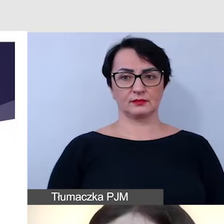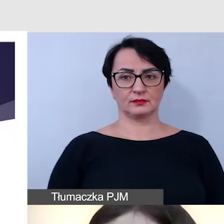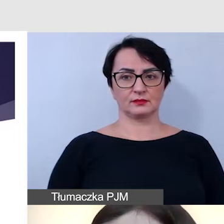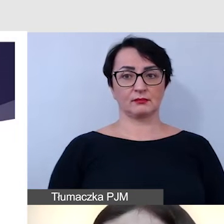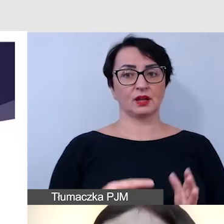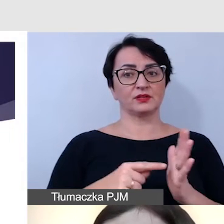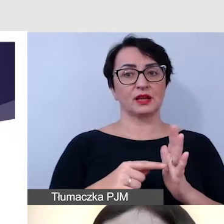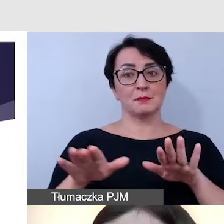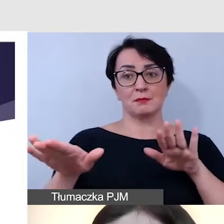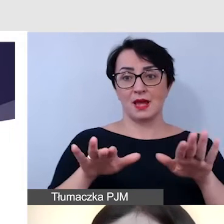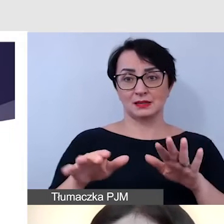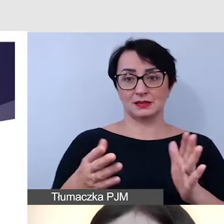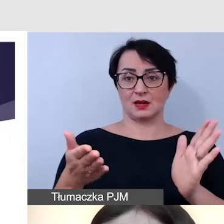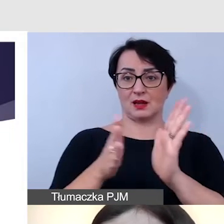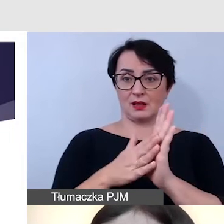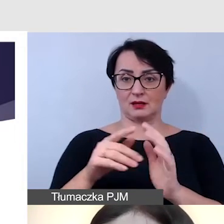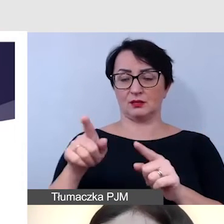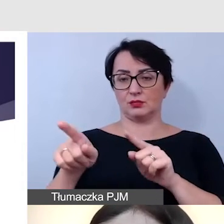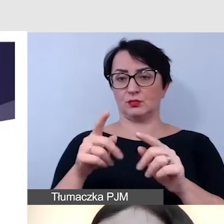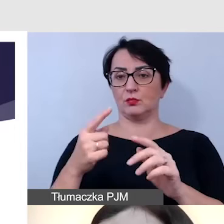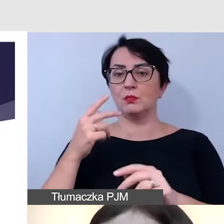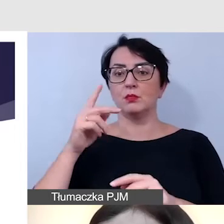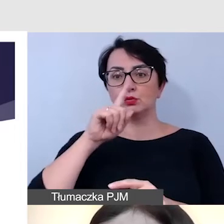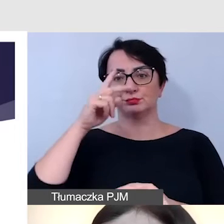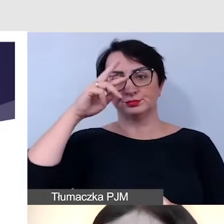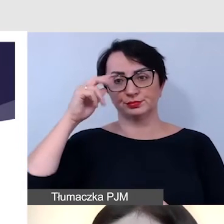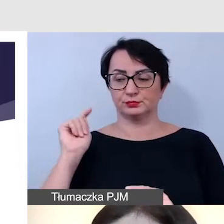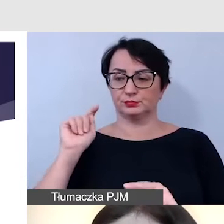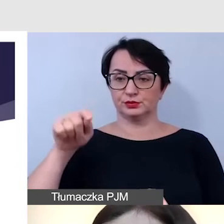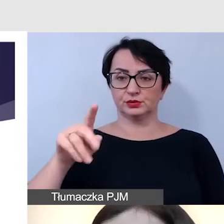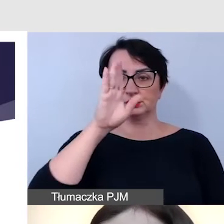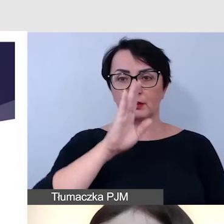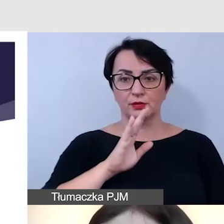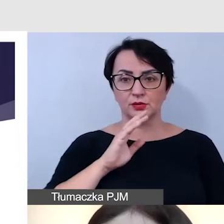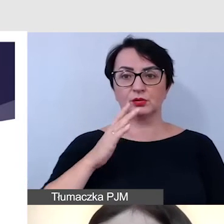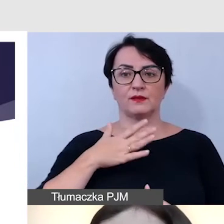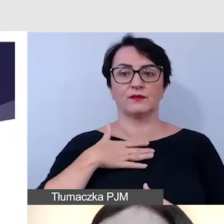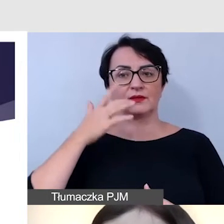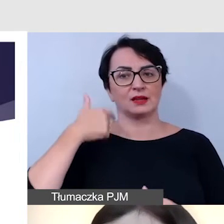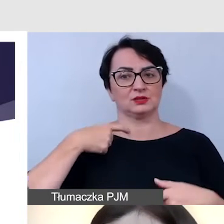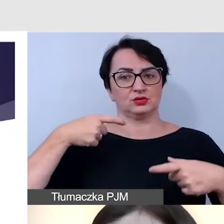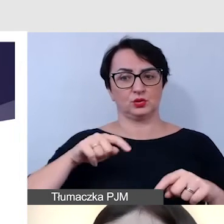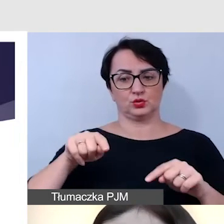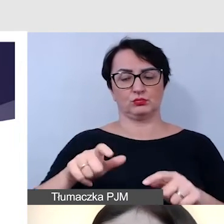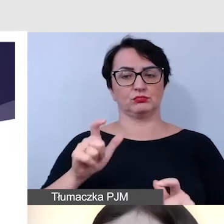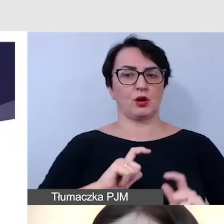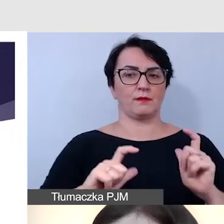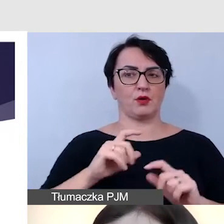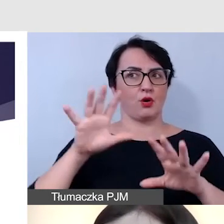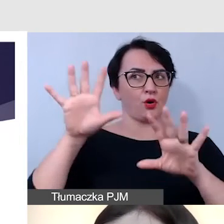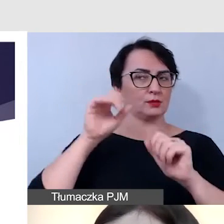oznaczamy tę część sali, na której osoby słabosłyszące będą mogły komfortowo